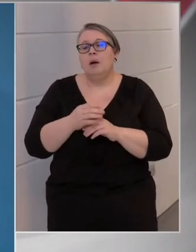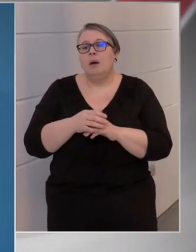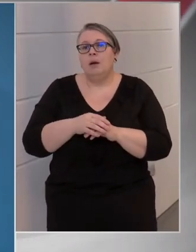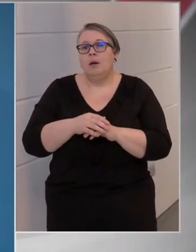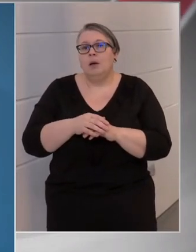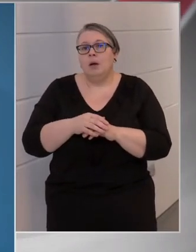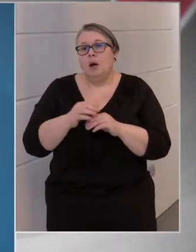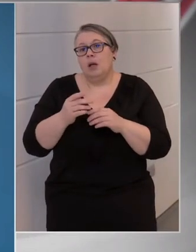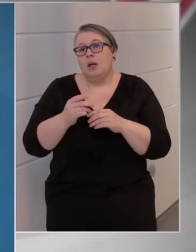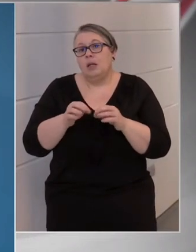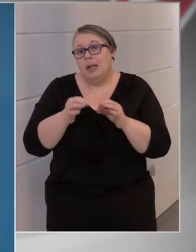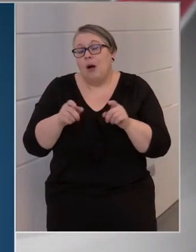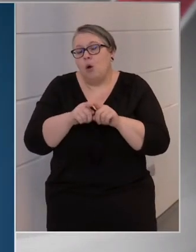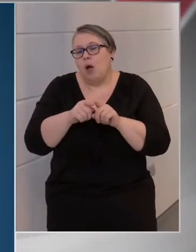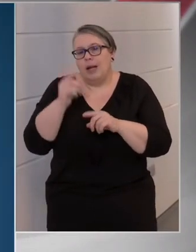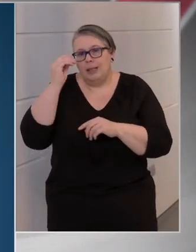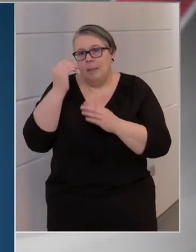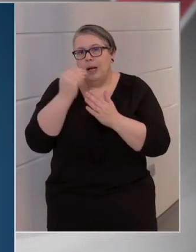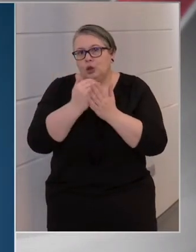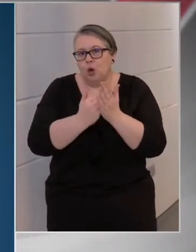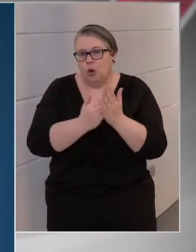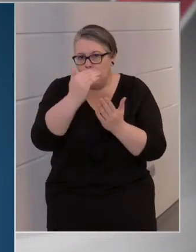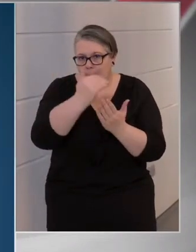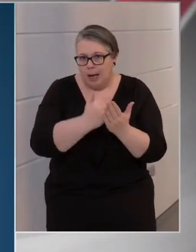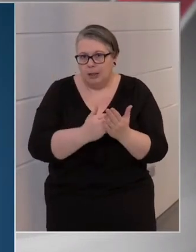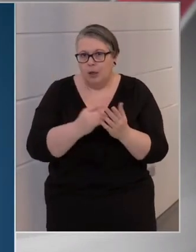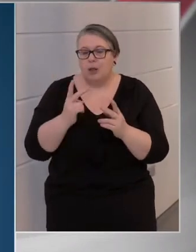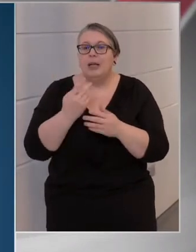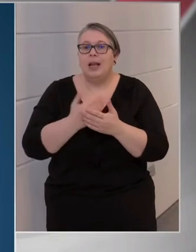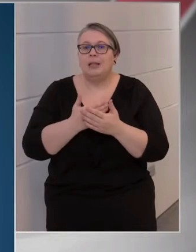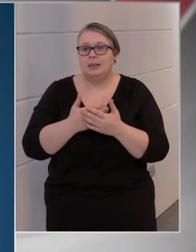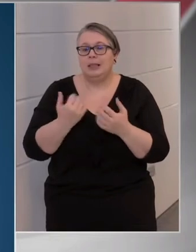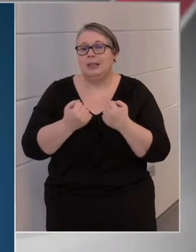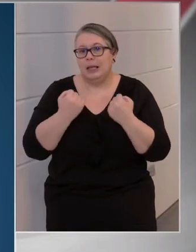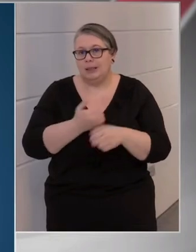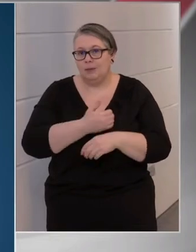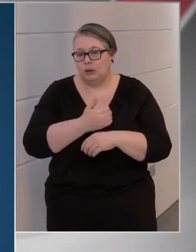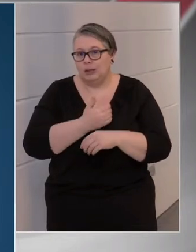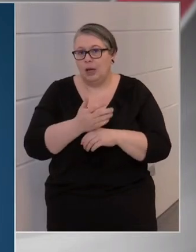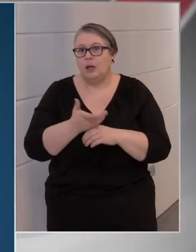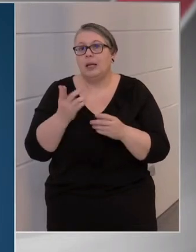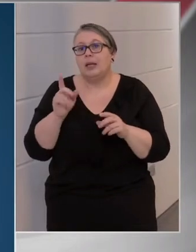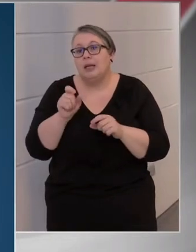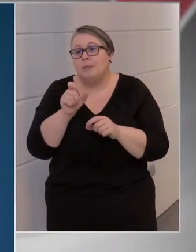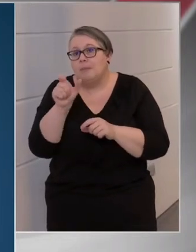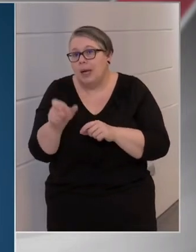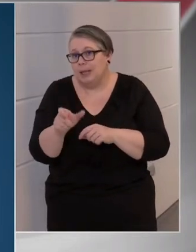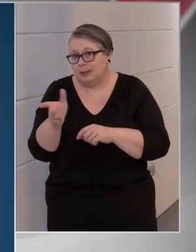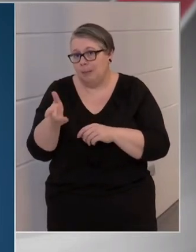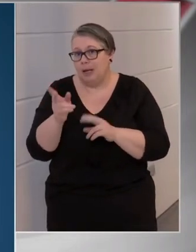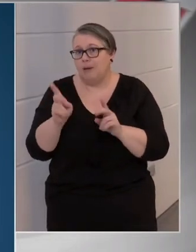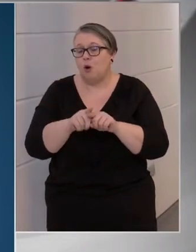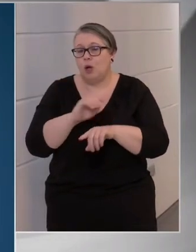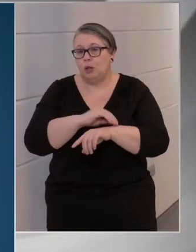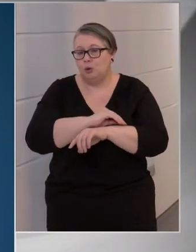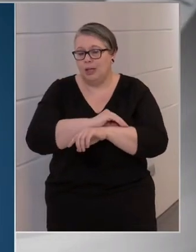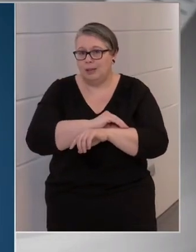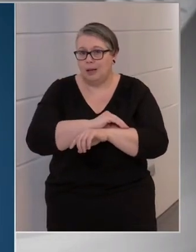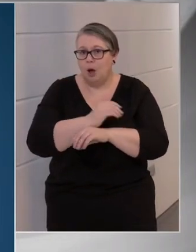olyan értelmel rangsorolni kell, hogy kit küldenek intenzívre lélegeztetőgépre, hogy kinél vannak olyan tünetek, ami